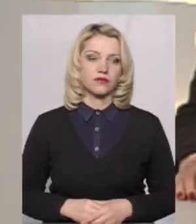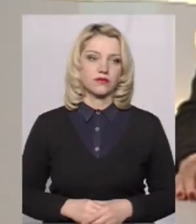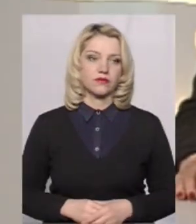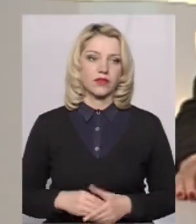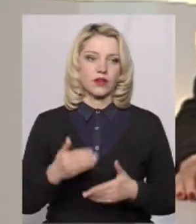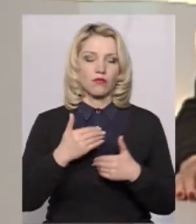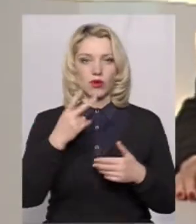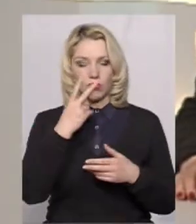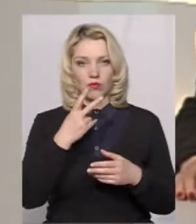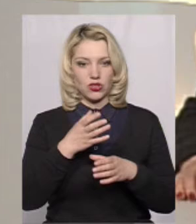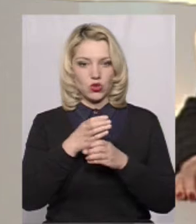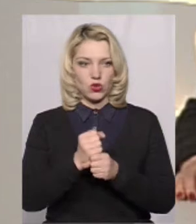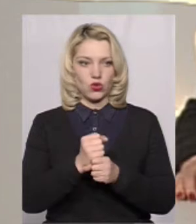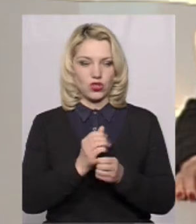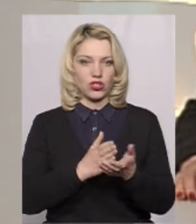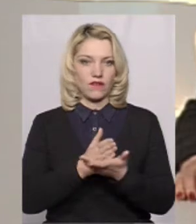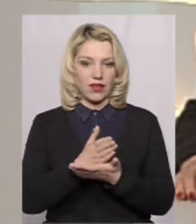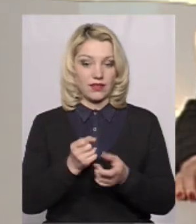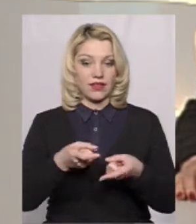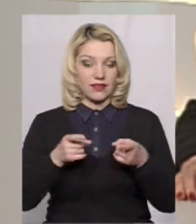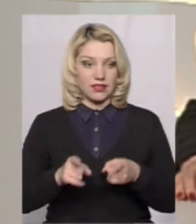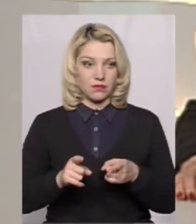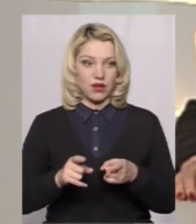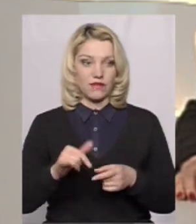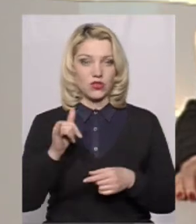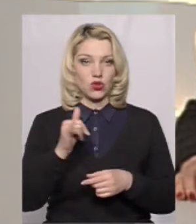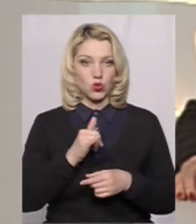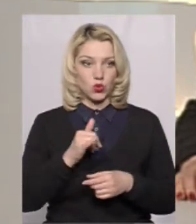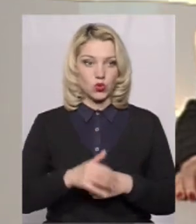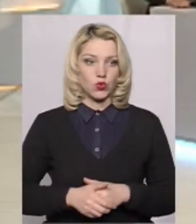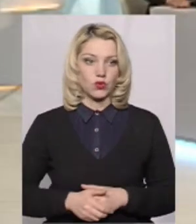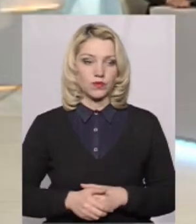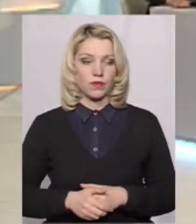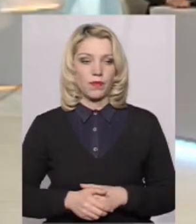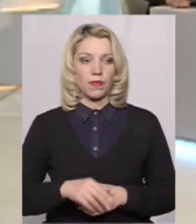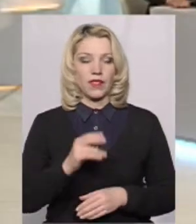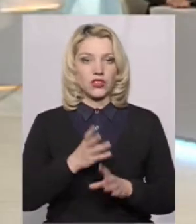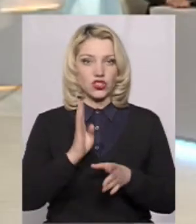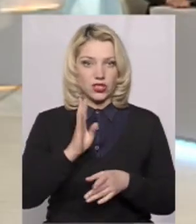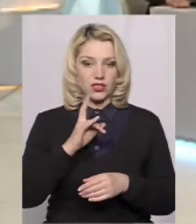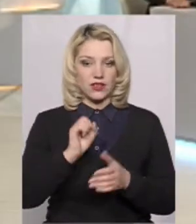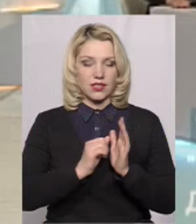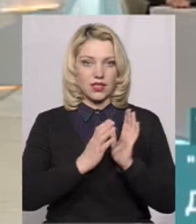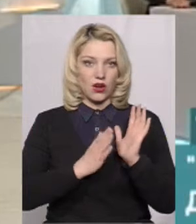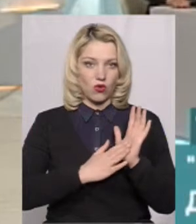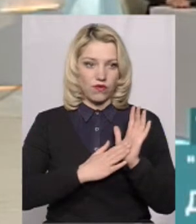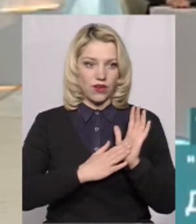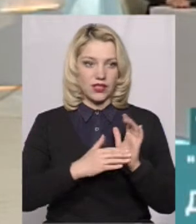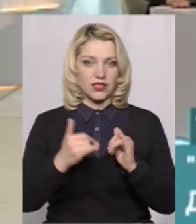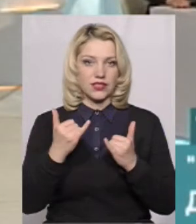Ми побачили дещо скорочений варіант, насправді у черзі на зарахування